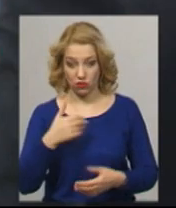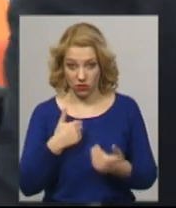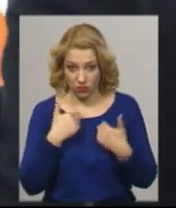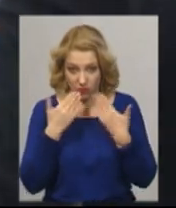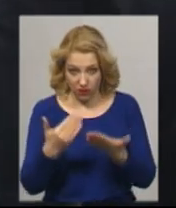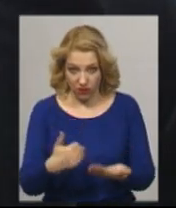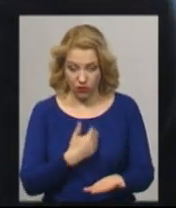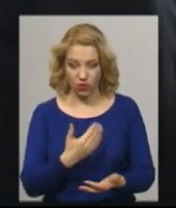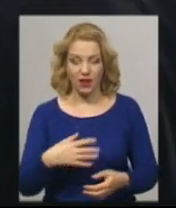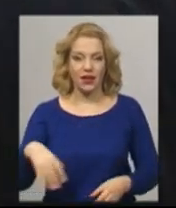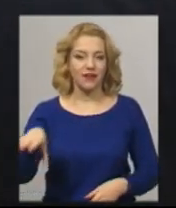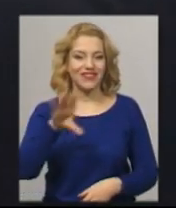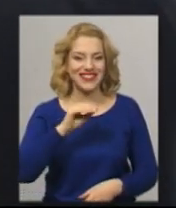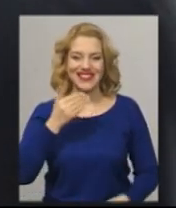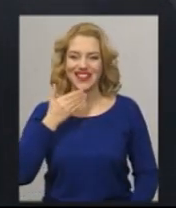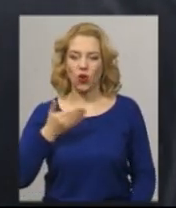ви відповіли. Всі коментарі.